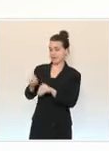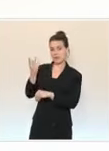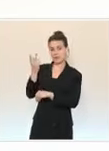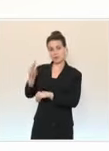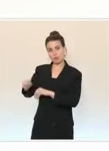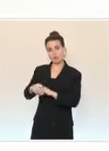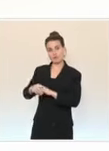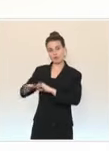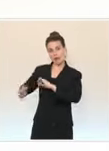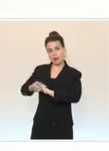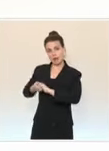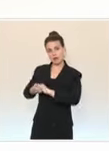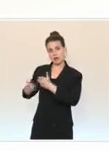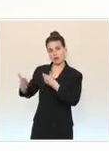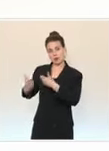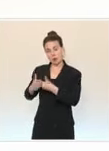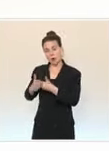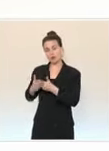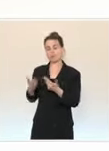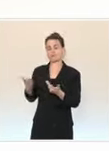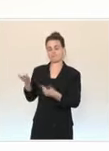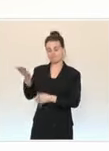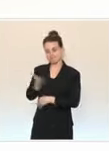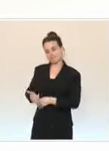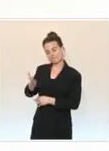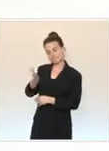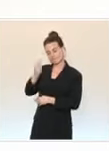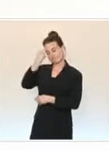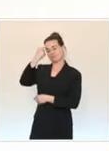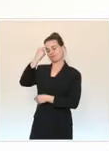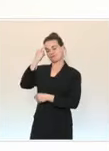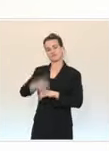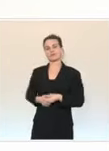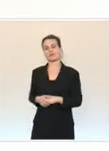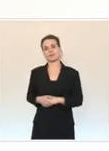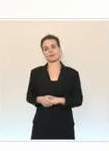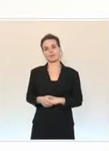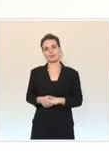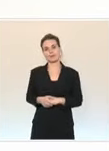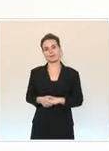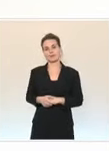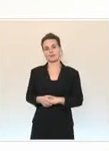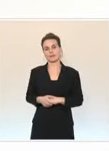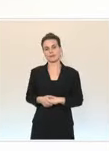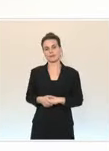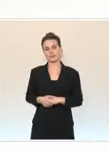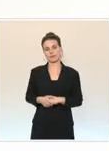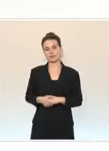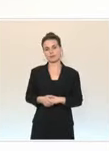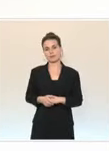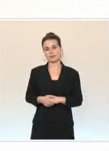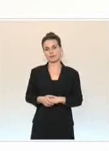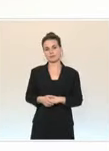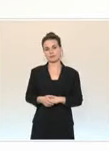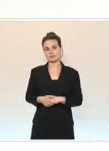emportent des séquelles durables. Mais je sais aussi que nous avons de